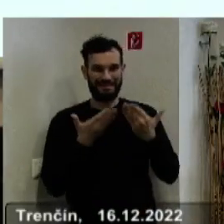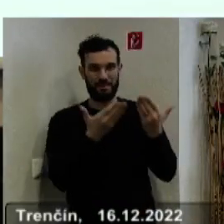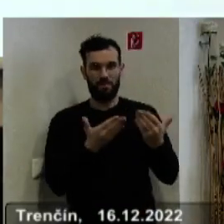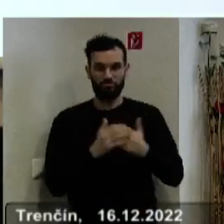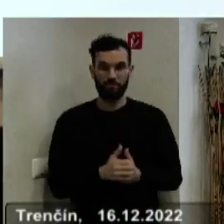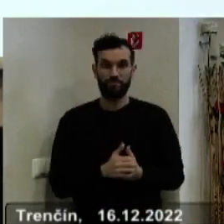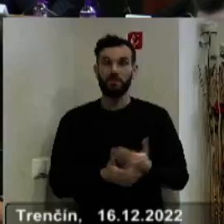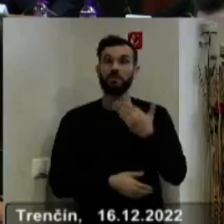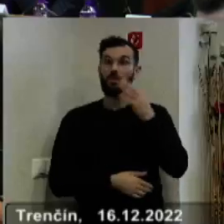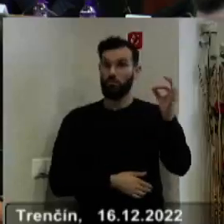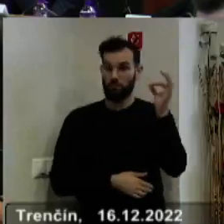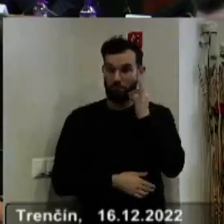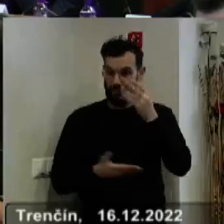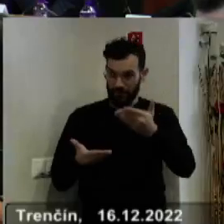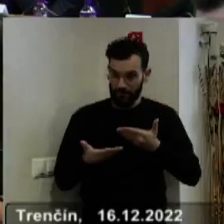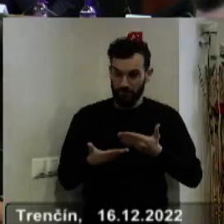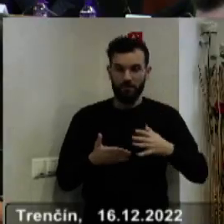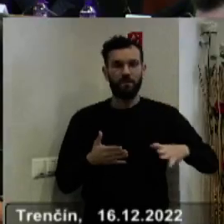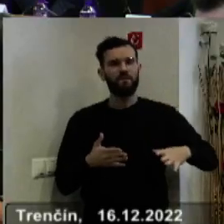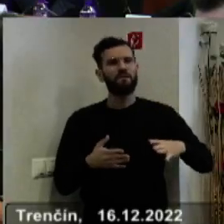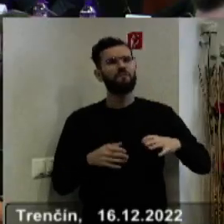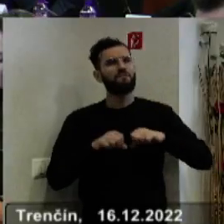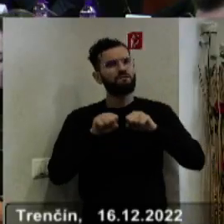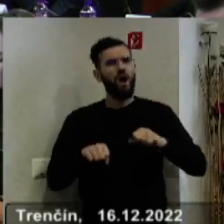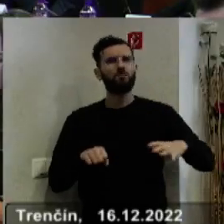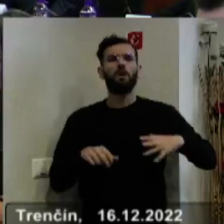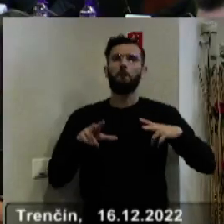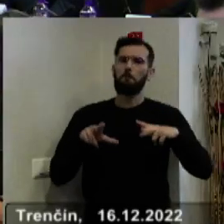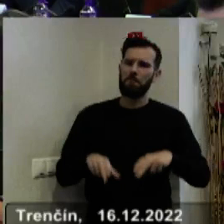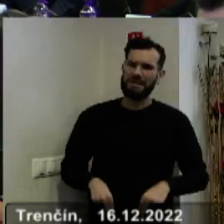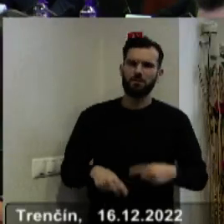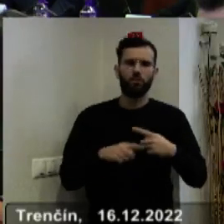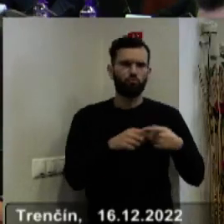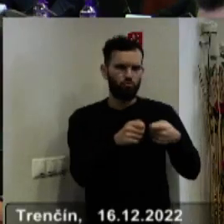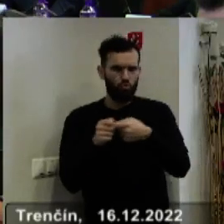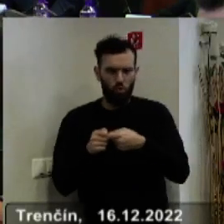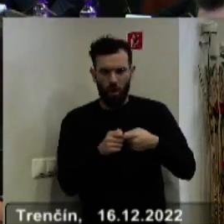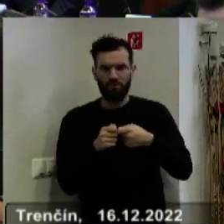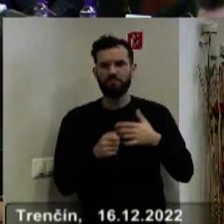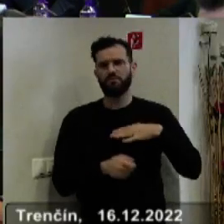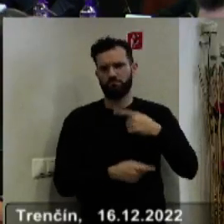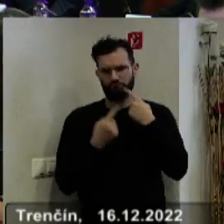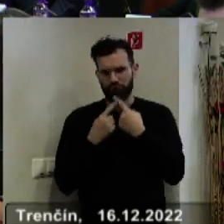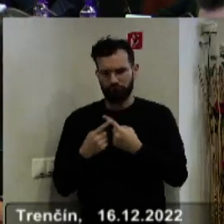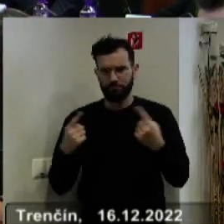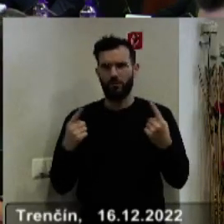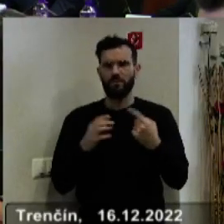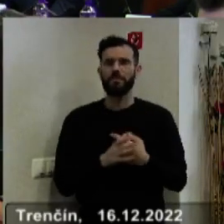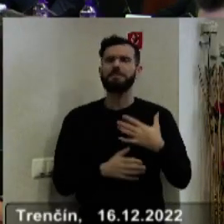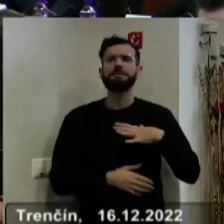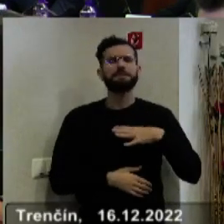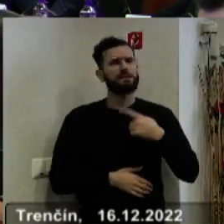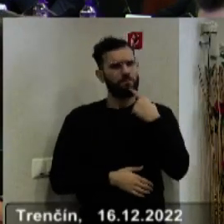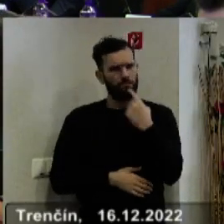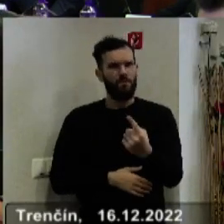Ďakujem pekne za slovo. Vážený pán predseda, vážení kolegovia, ja považujem za dôležité, aby to tu odznelo. Ja